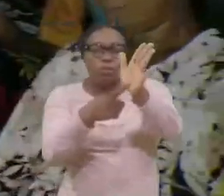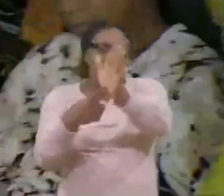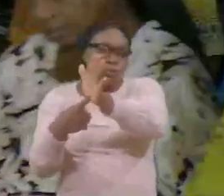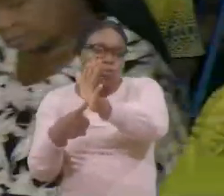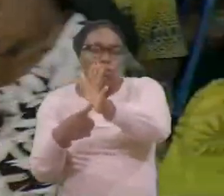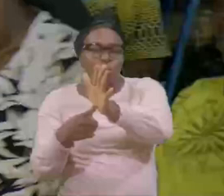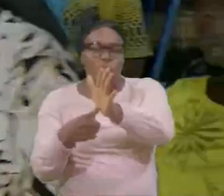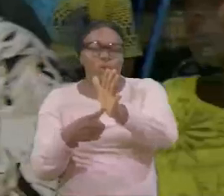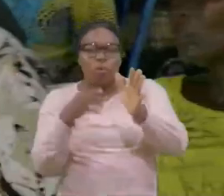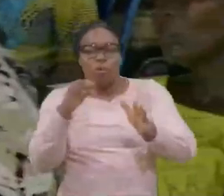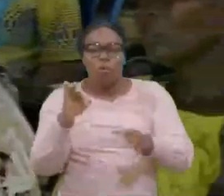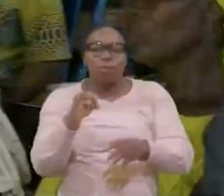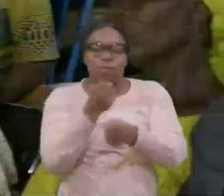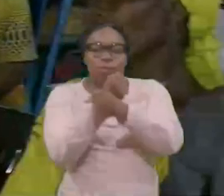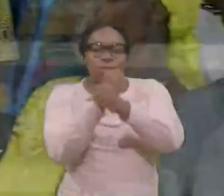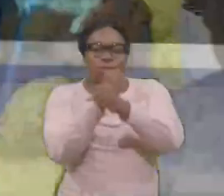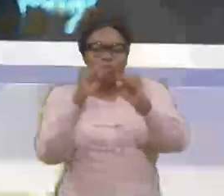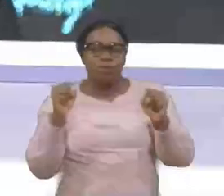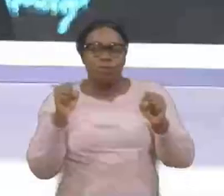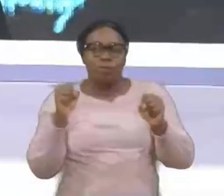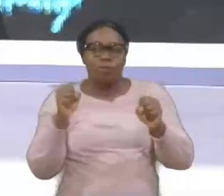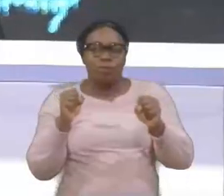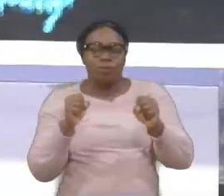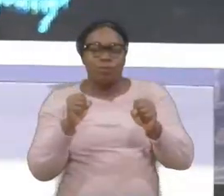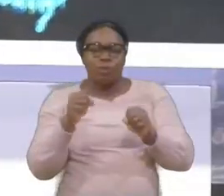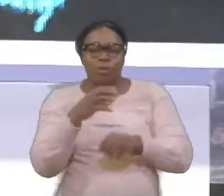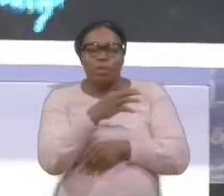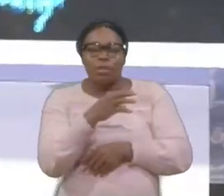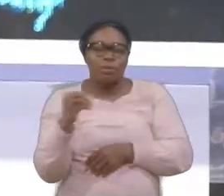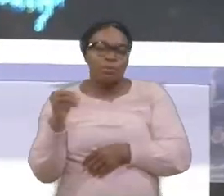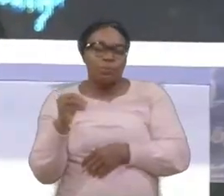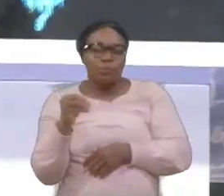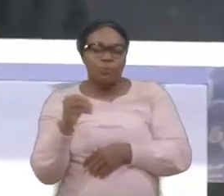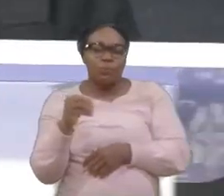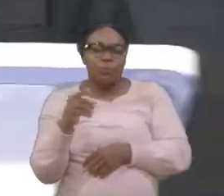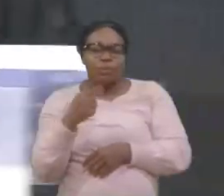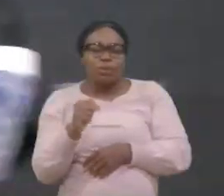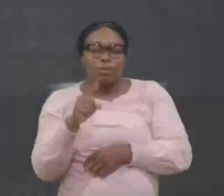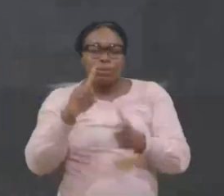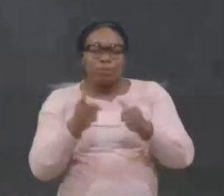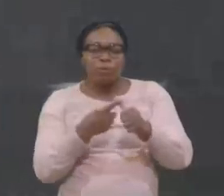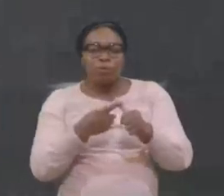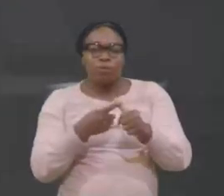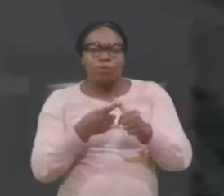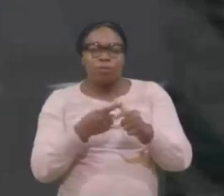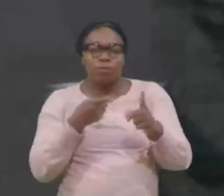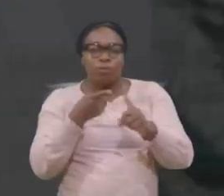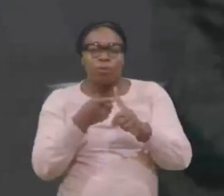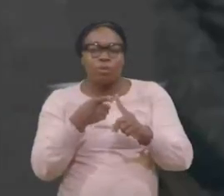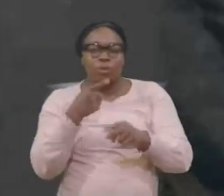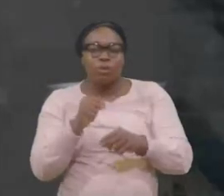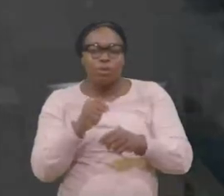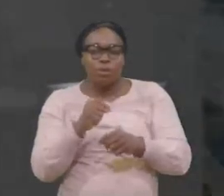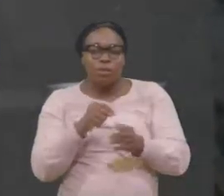premier point l'agitation et l'insouciance de l